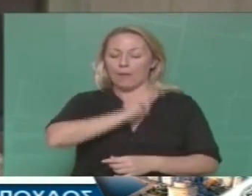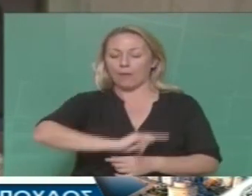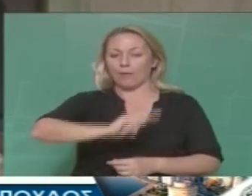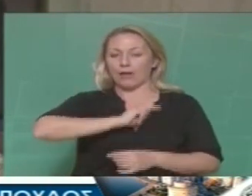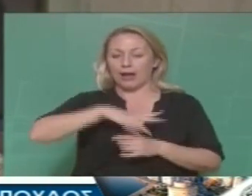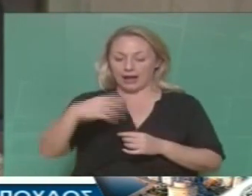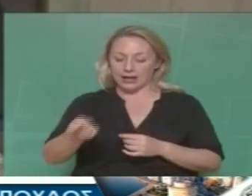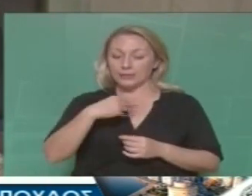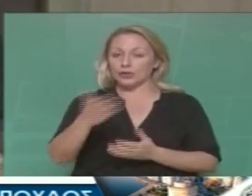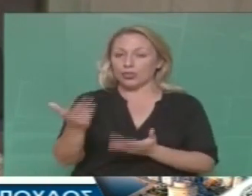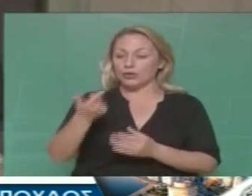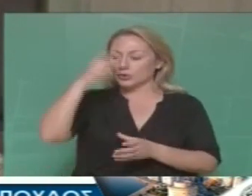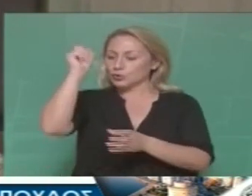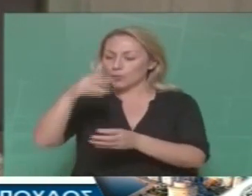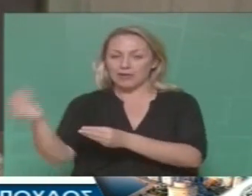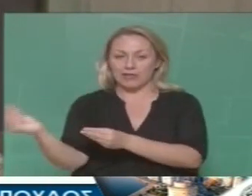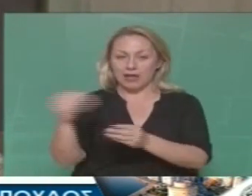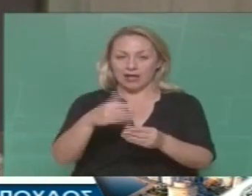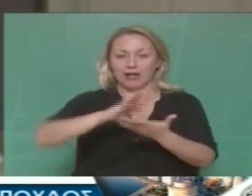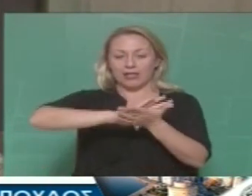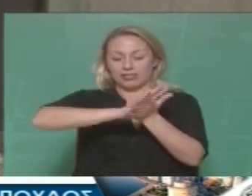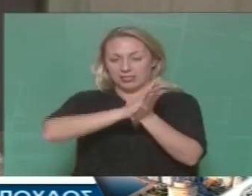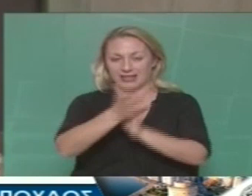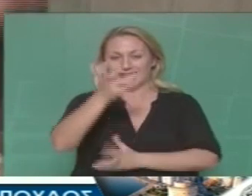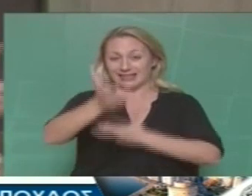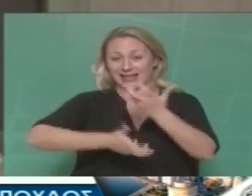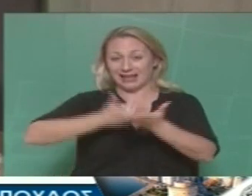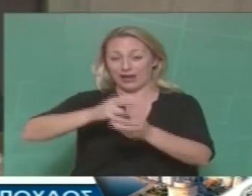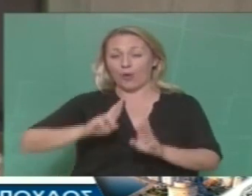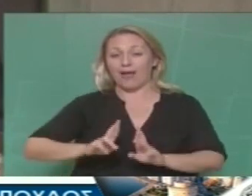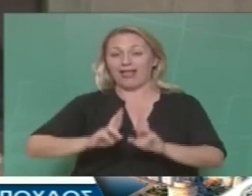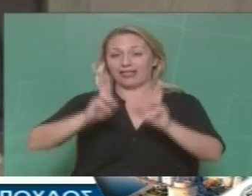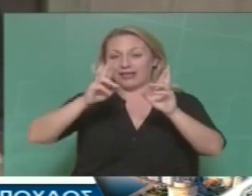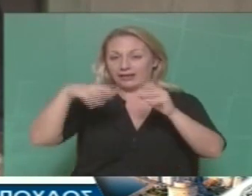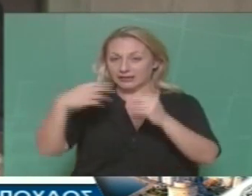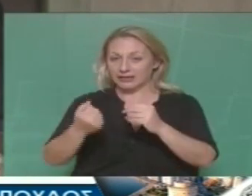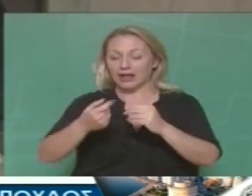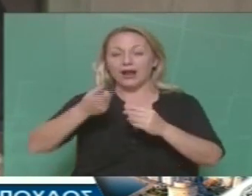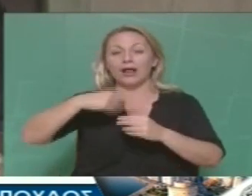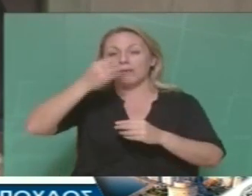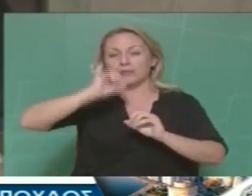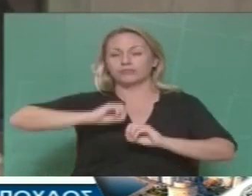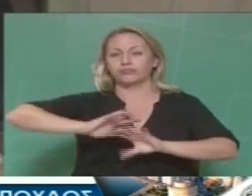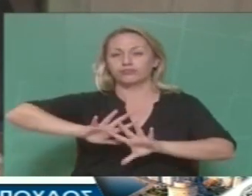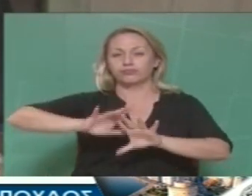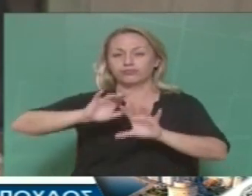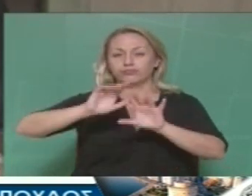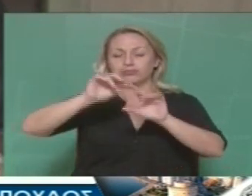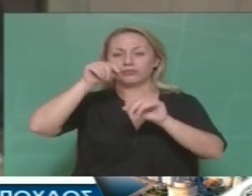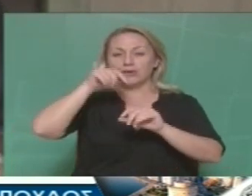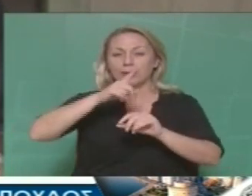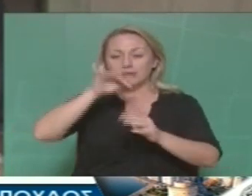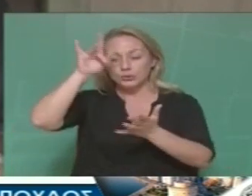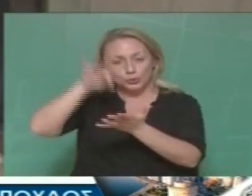Δώστε μας να κάψουμε τα απόλυτα, να βγάλουμε ενέργεια και να διαχυθεί όλο αυτό στην ατμόσφαιρα και να το πληρώσει και το κέντρο ακόμα της